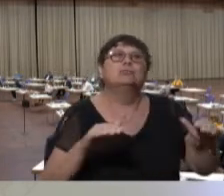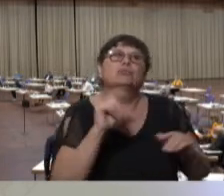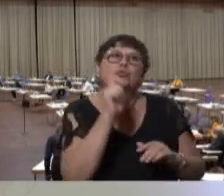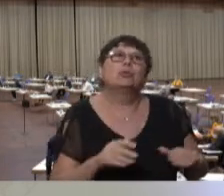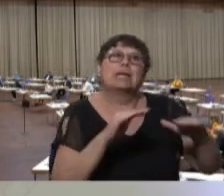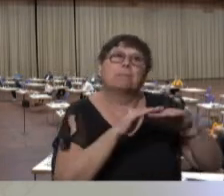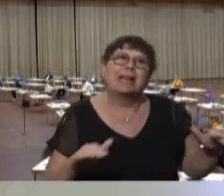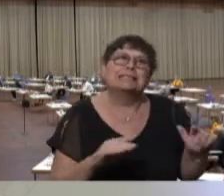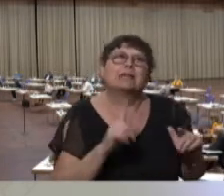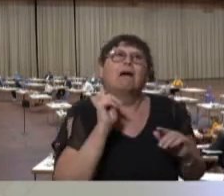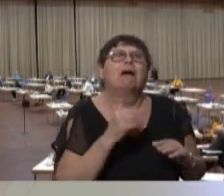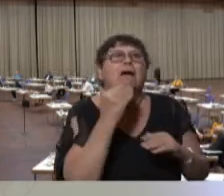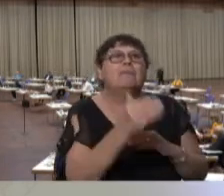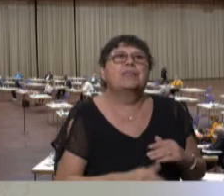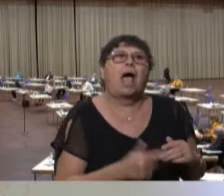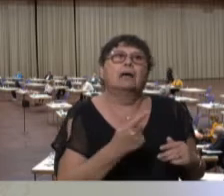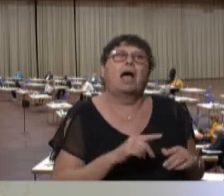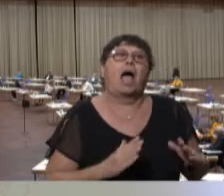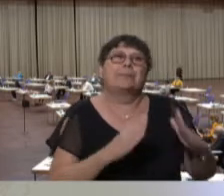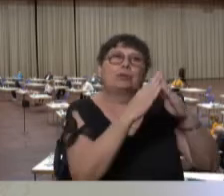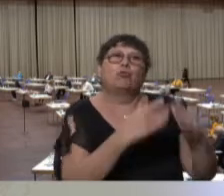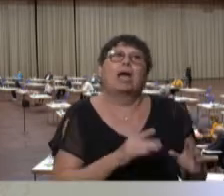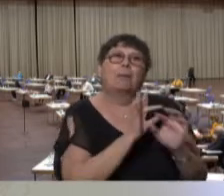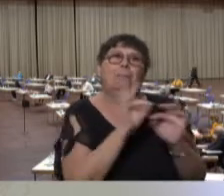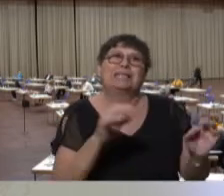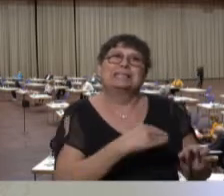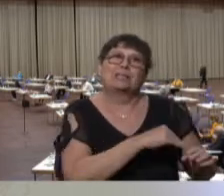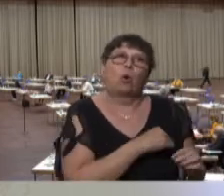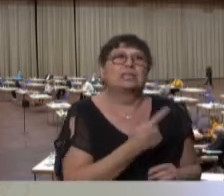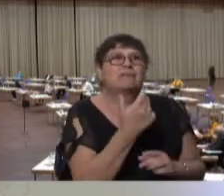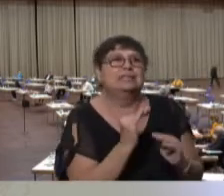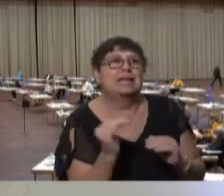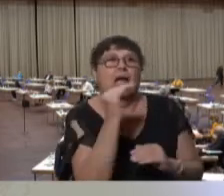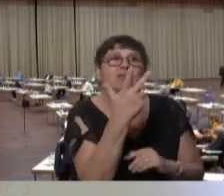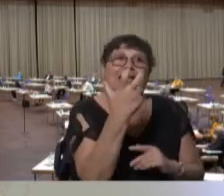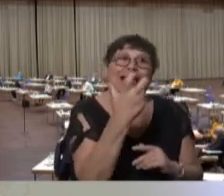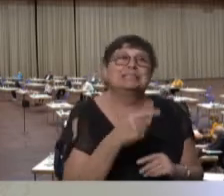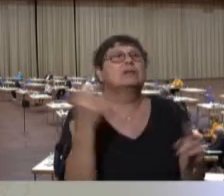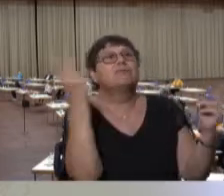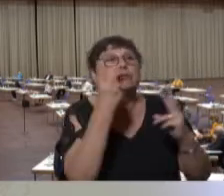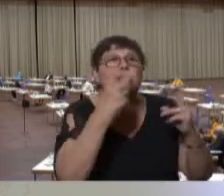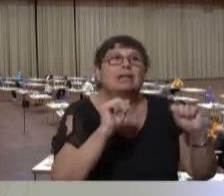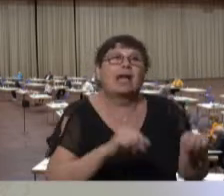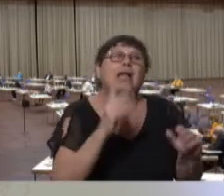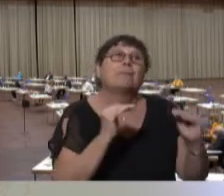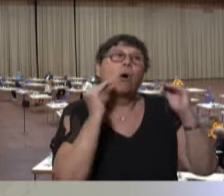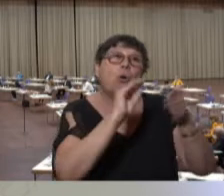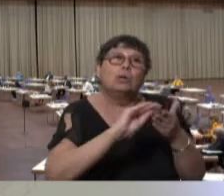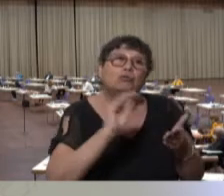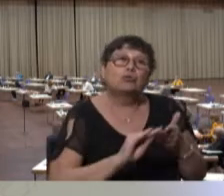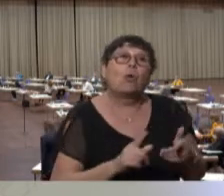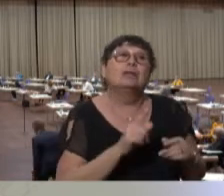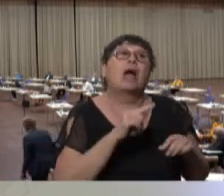Abiturbestnote von 20 auf 30 Prozent durchaus nachvollziehen können. Allerdings wurden den Hochschulen weitgehende